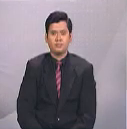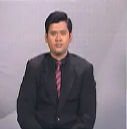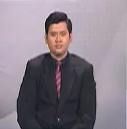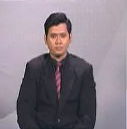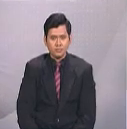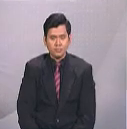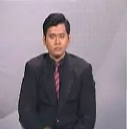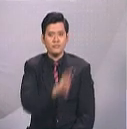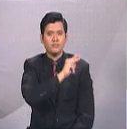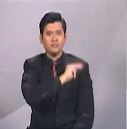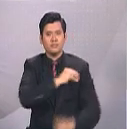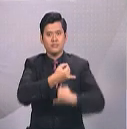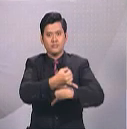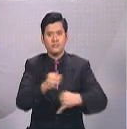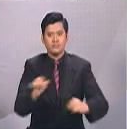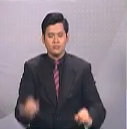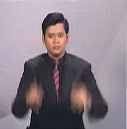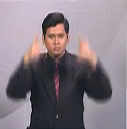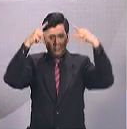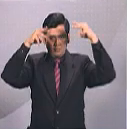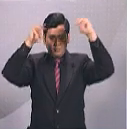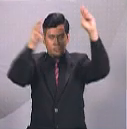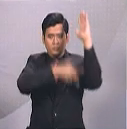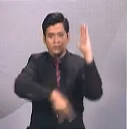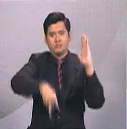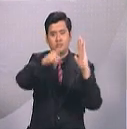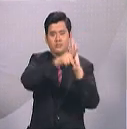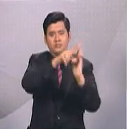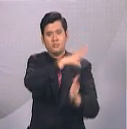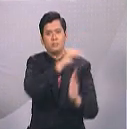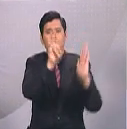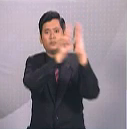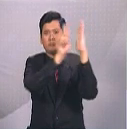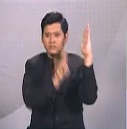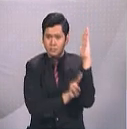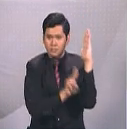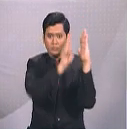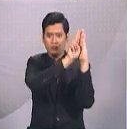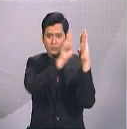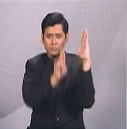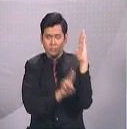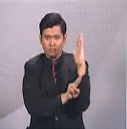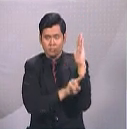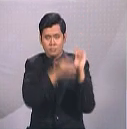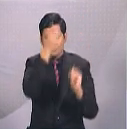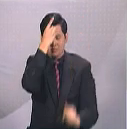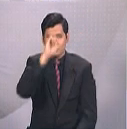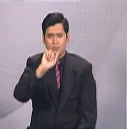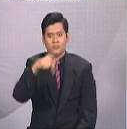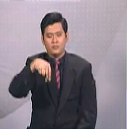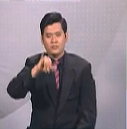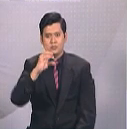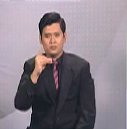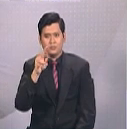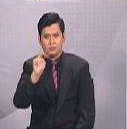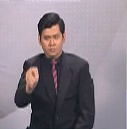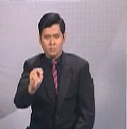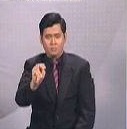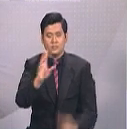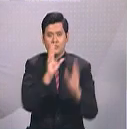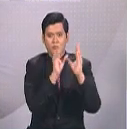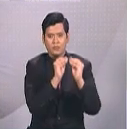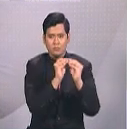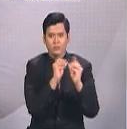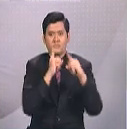Menteri di Jabatan Perenam Menteri bagi Parlimen dan Undang-Undang, Dato' Takyuddin Hassan berkata, Sidang Dewan Rakyat 18 Mei ini